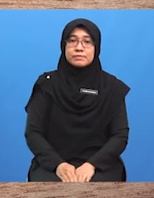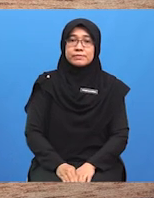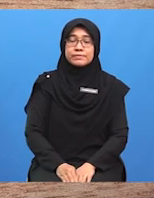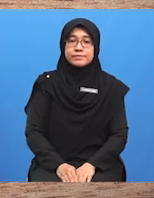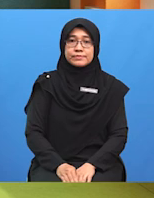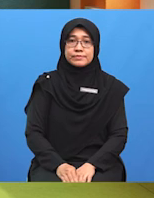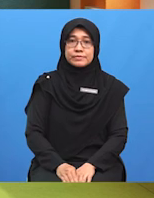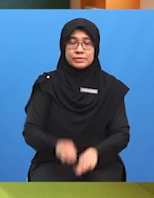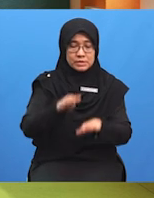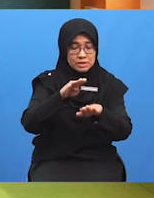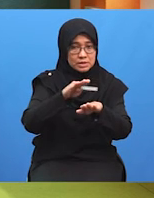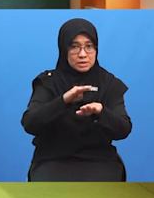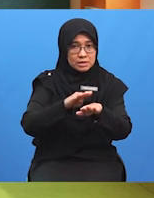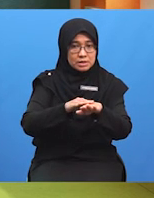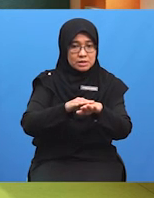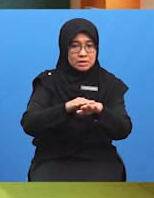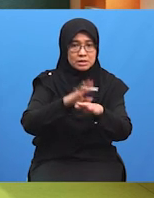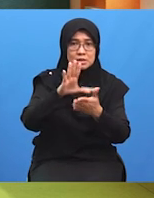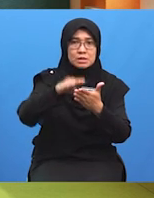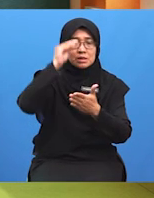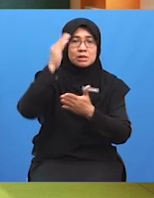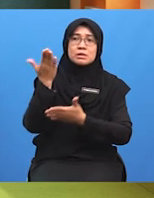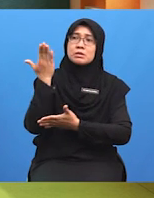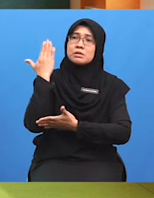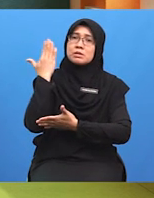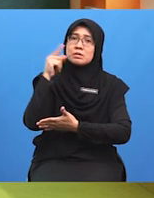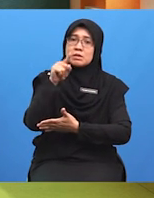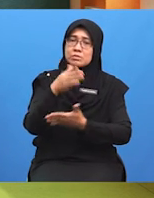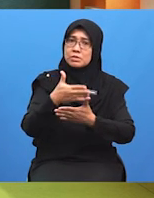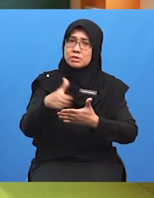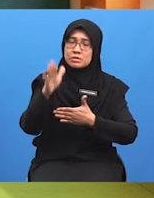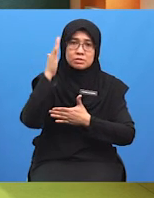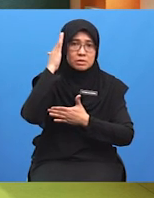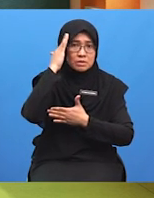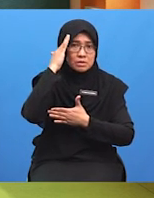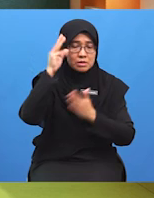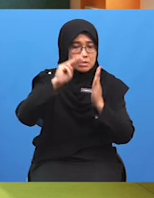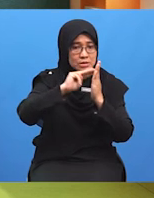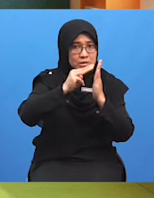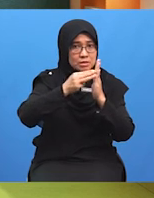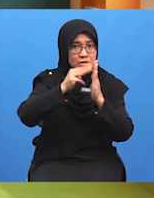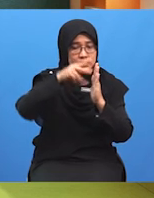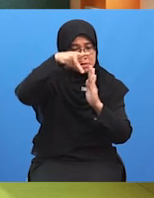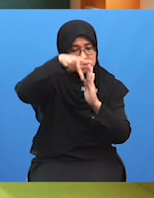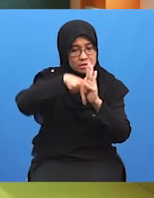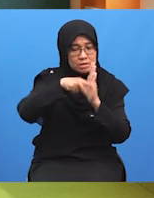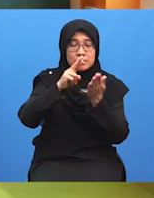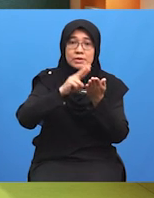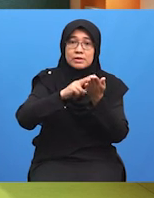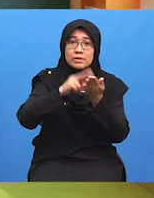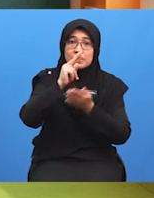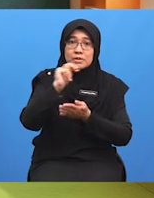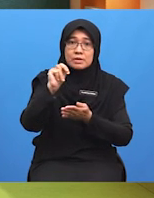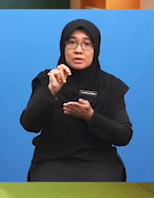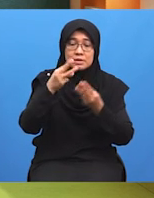Pada pembelajaran yang lalu, kamu telah didedahkan kepada maksud perundingan. Masih ingat